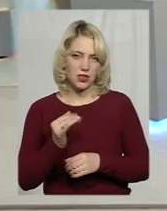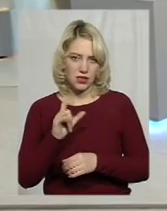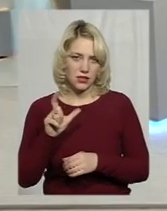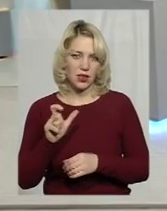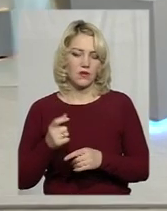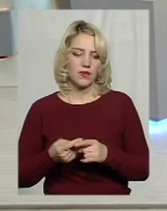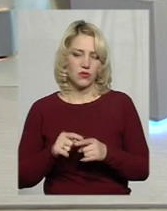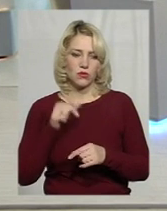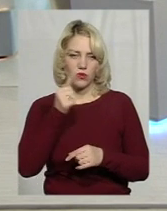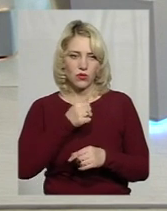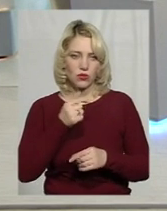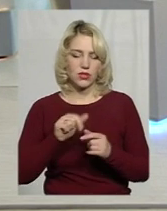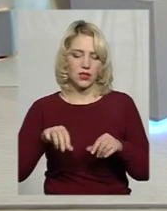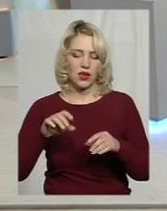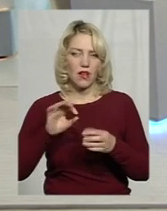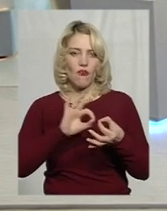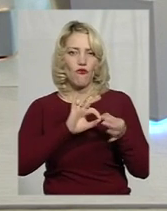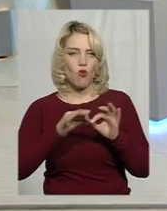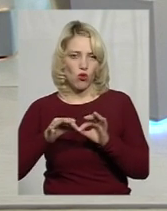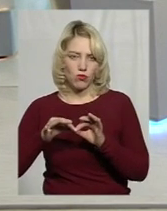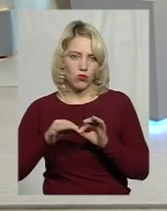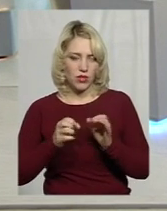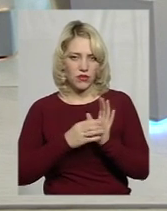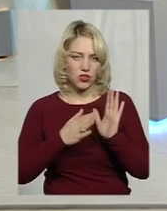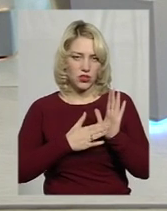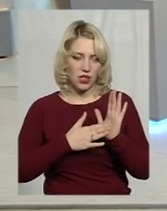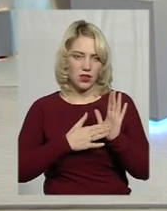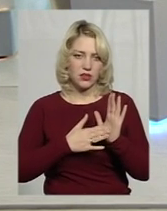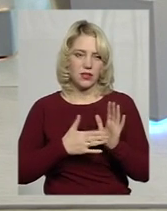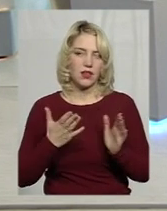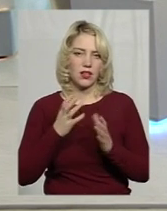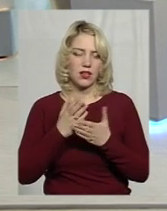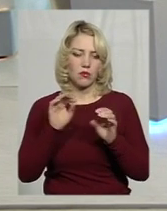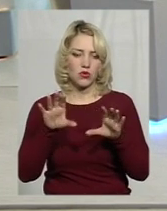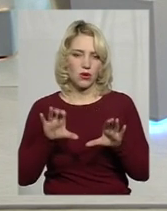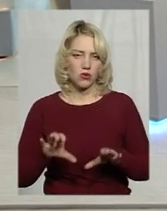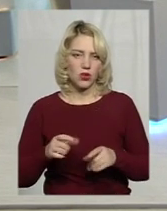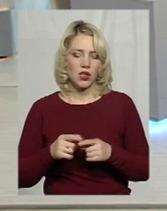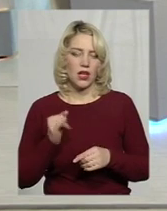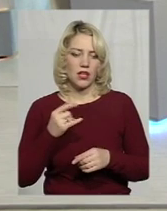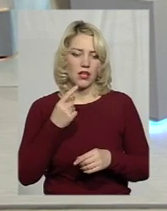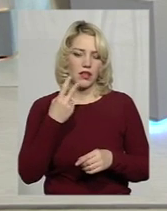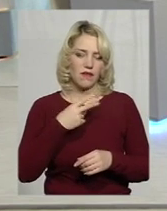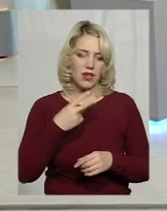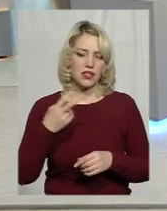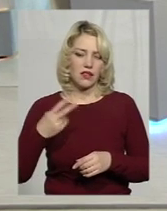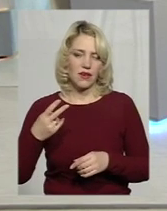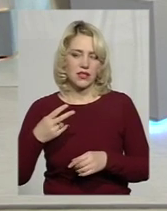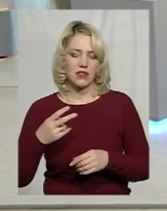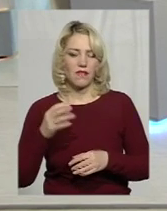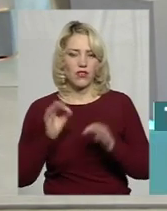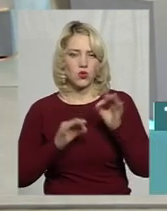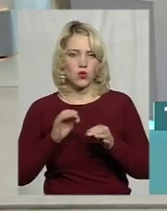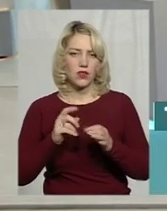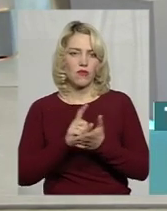вичисляється за формулою, яка наведена в законі. Ну, а податок на дудну вартість – 20% від загальної суми. всі платежі